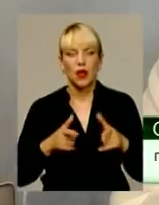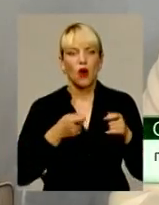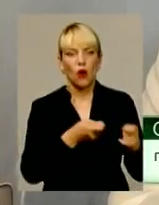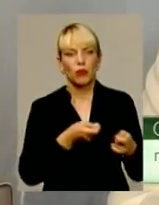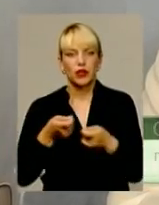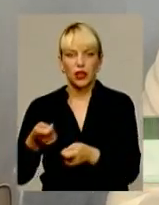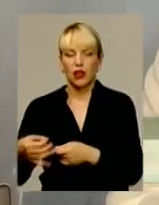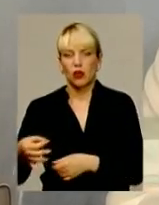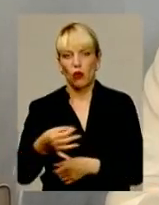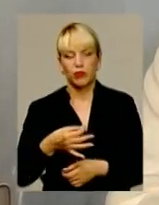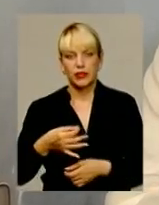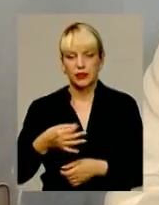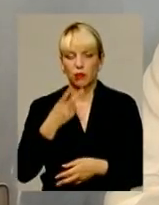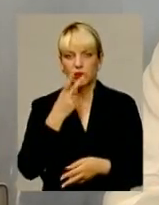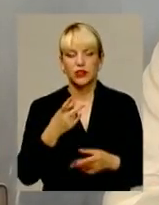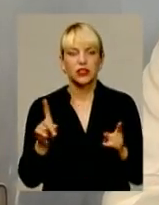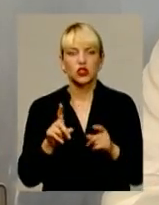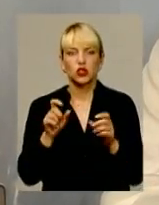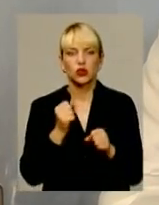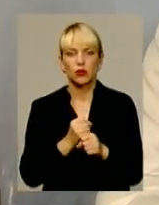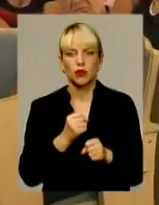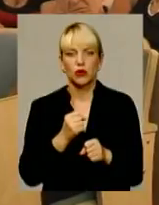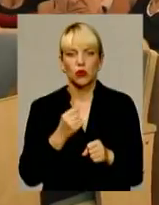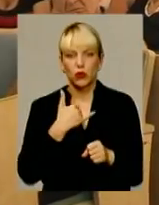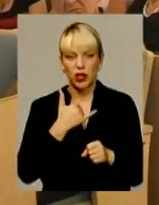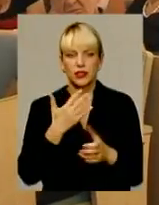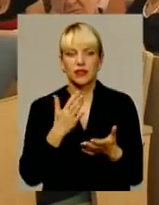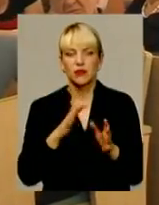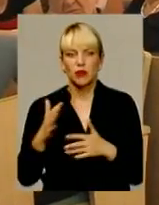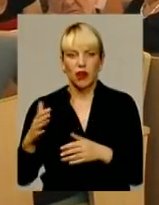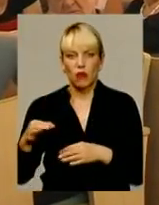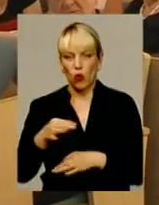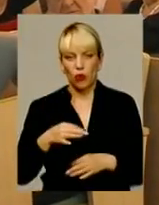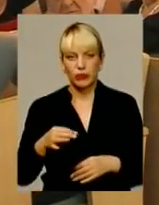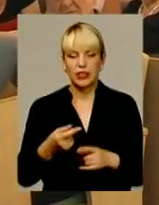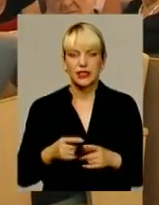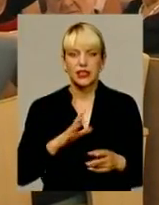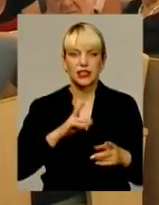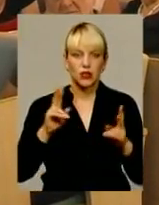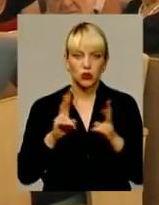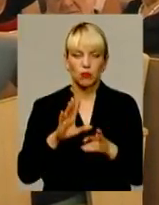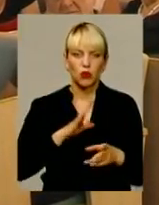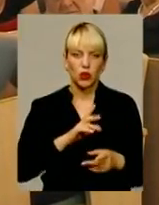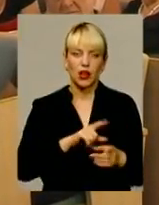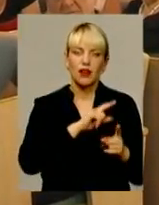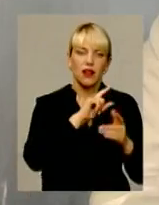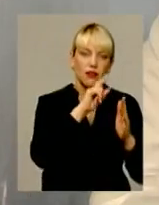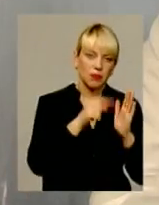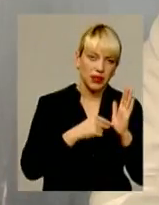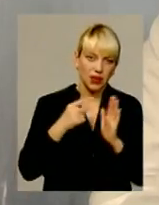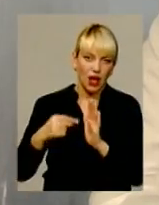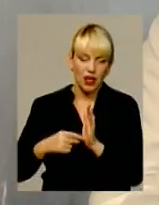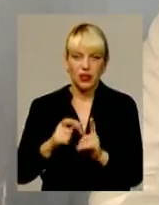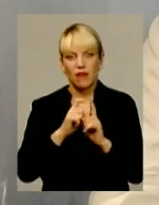область, подивитися, що в нас робиться в області. Зустріч відбулася у форматі питання-відповідь, тож члени Ради